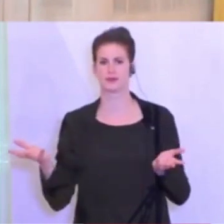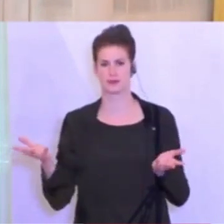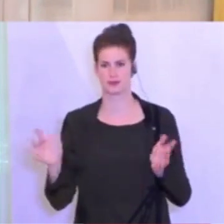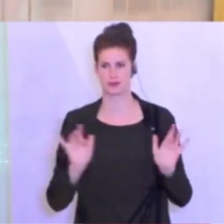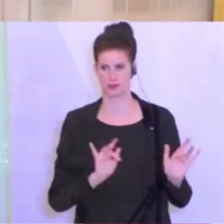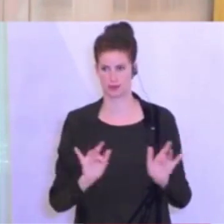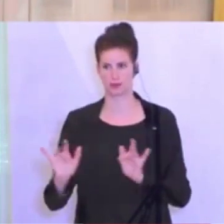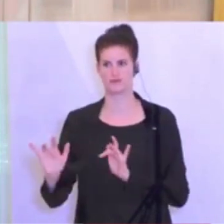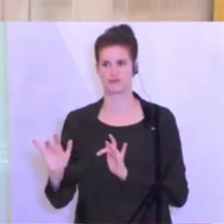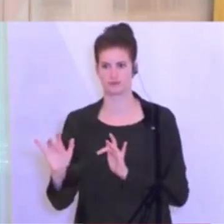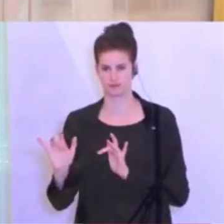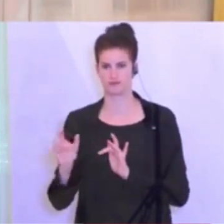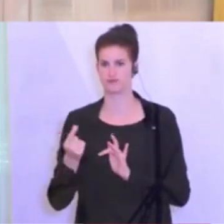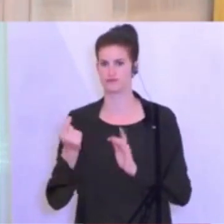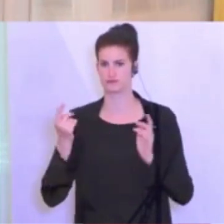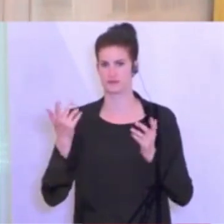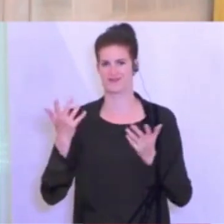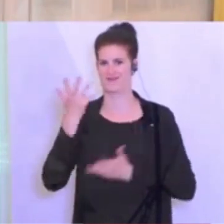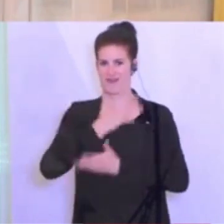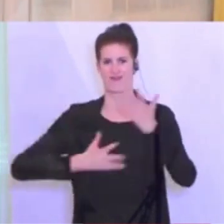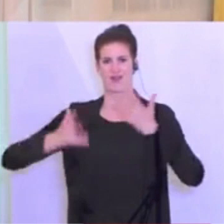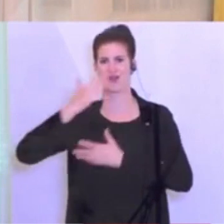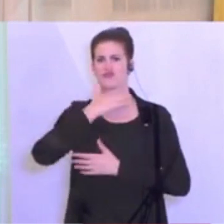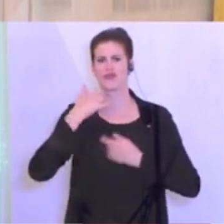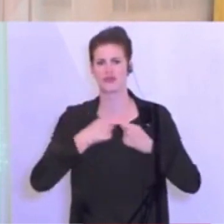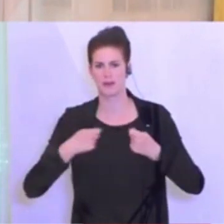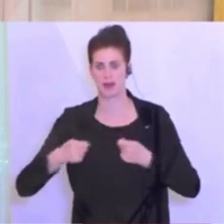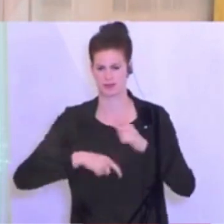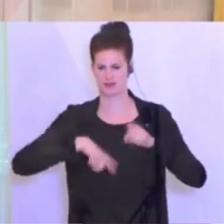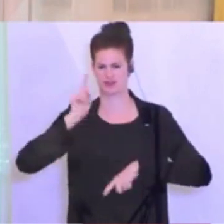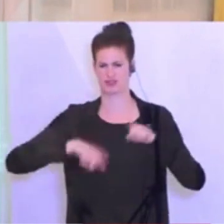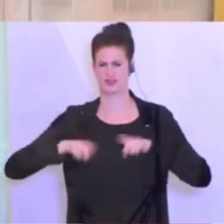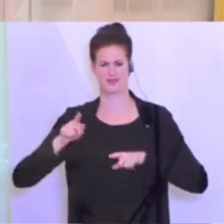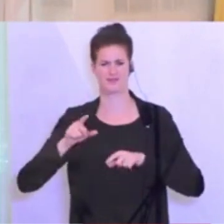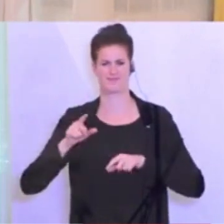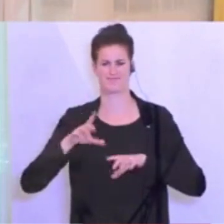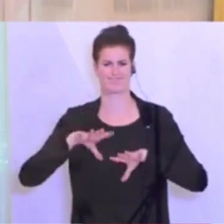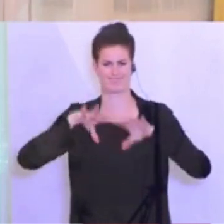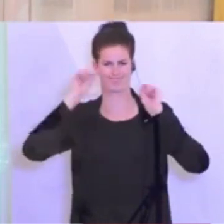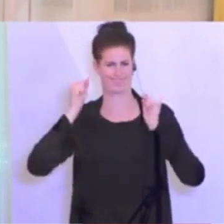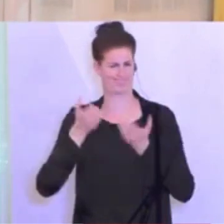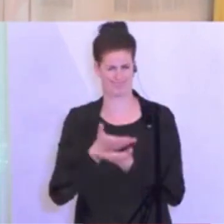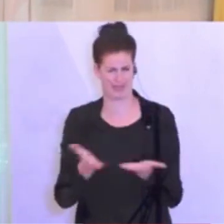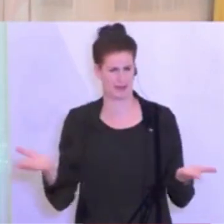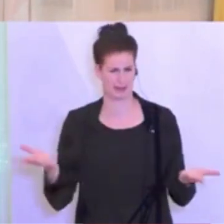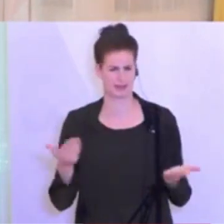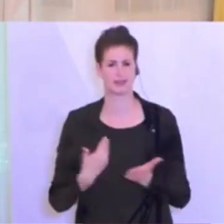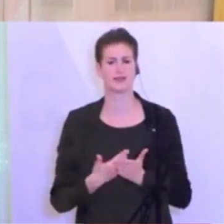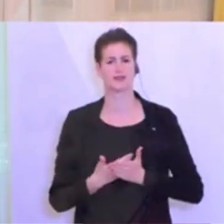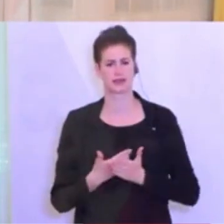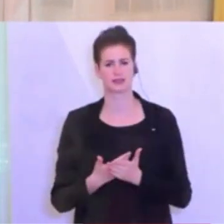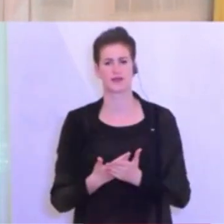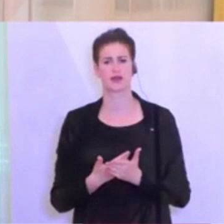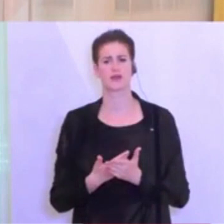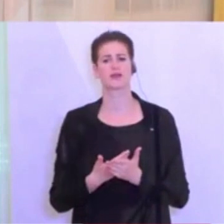wäre verwirrend für den einzelnen Konsumenten und Bürger und die einzelne Bürgerin. Was an Vorschlägen von den meisten